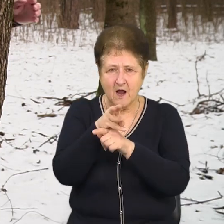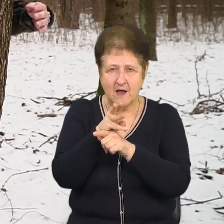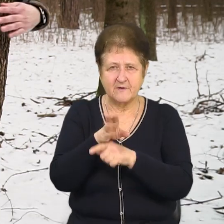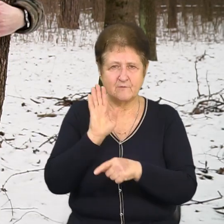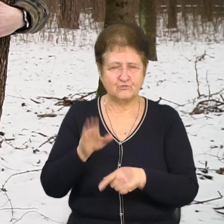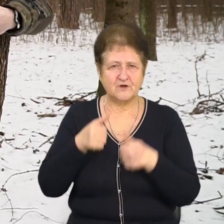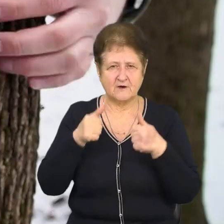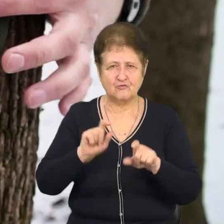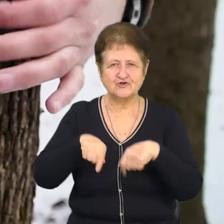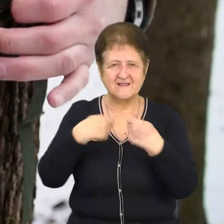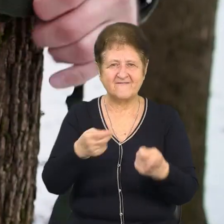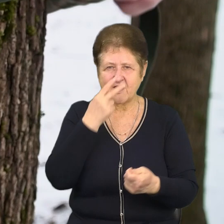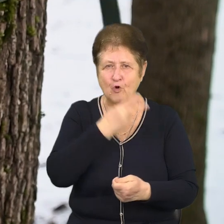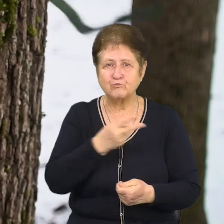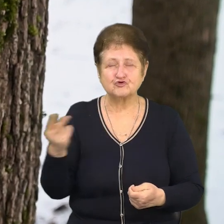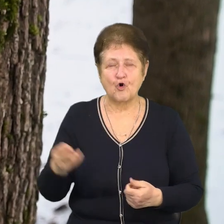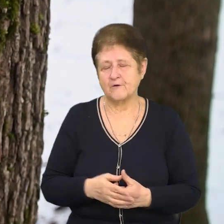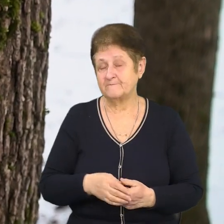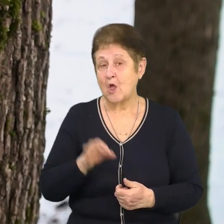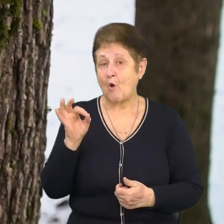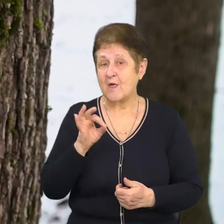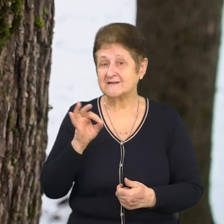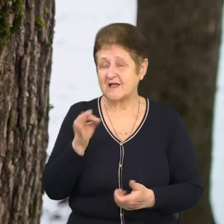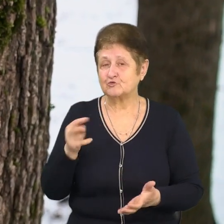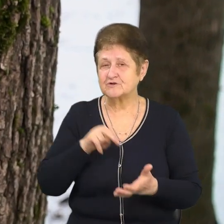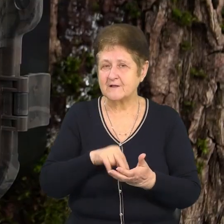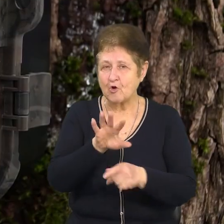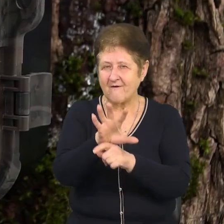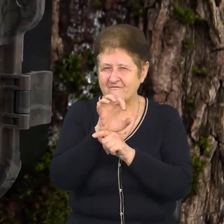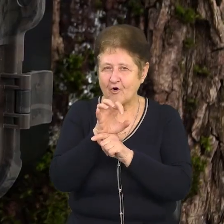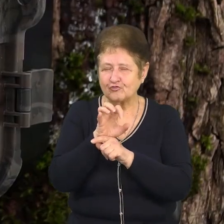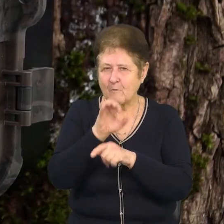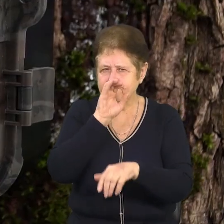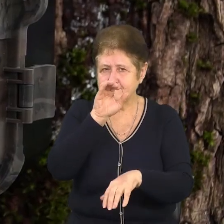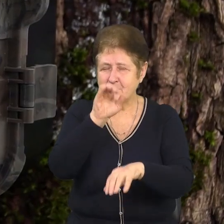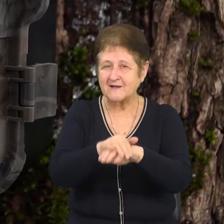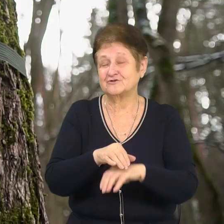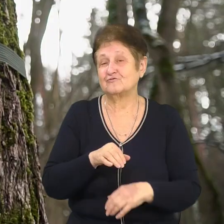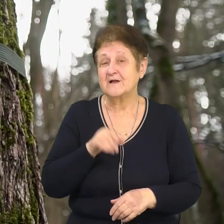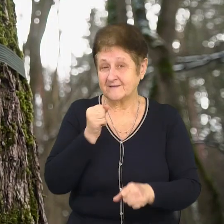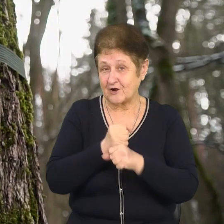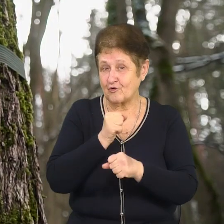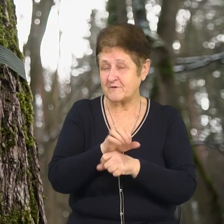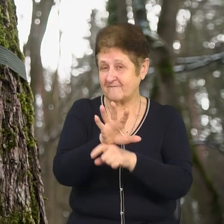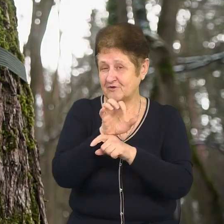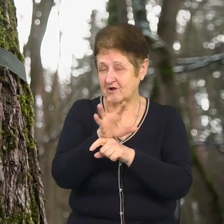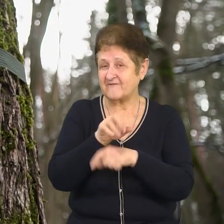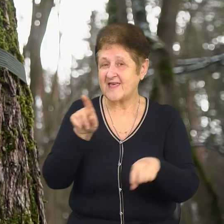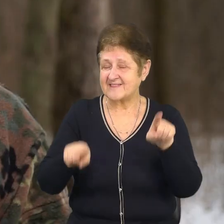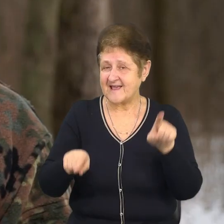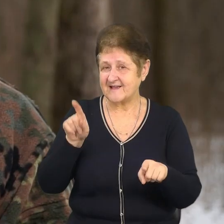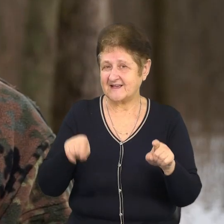обзор давати нам. Олександр Михайлов встановлює фотопастку. Саме так він робить світлини диких тварин в лісах